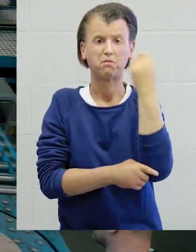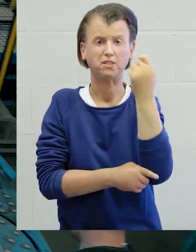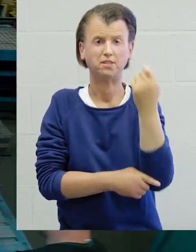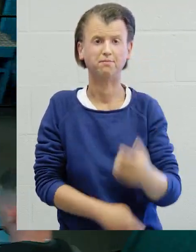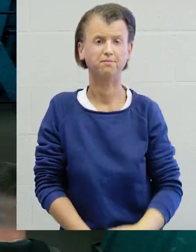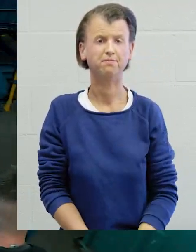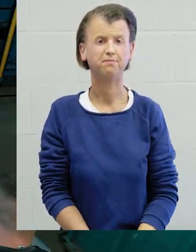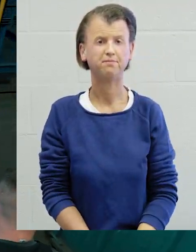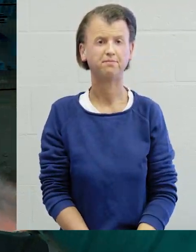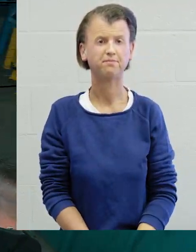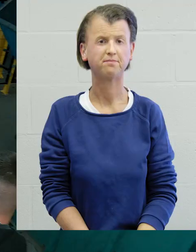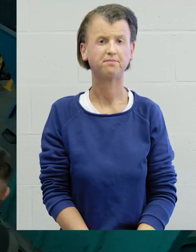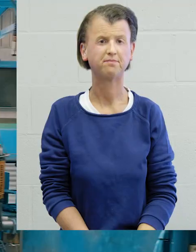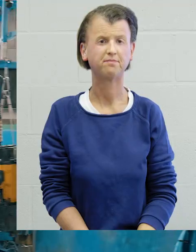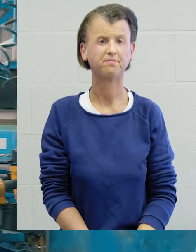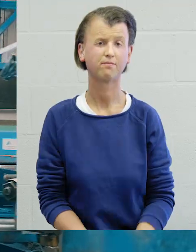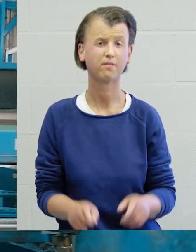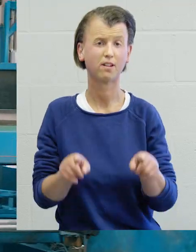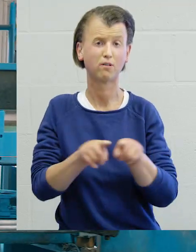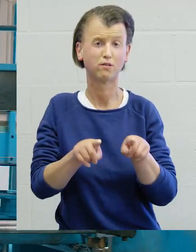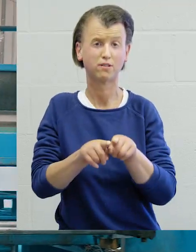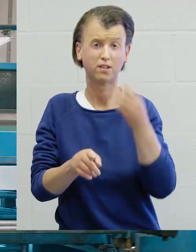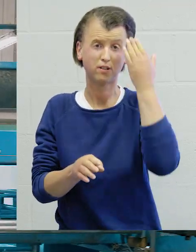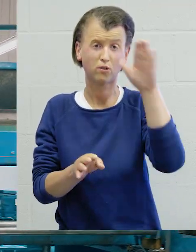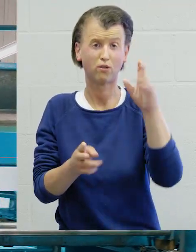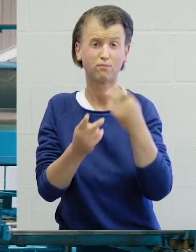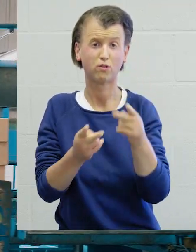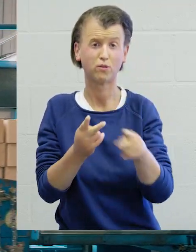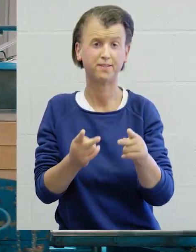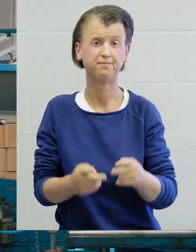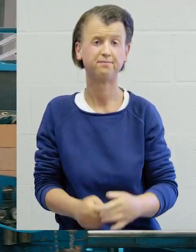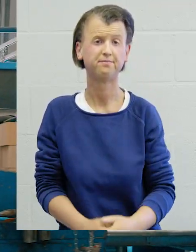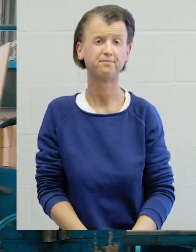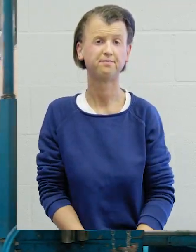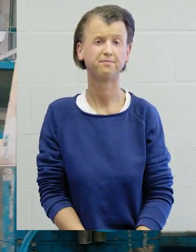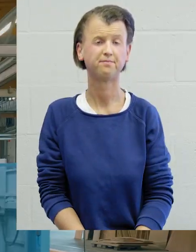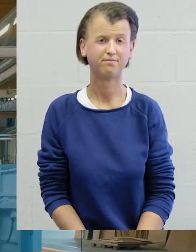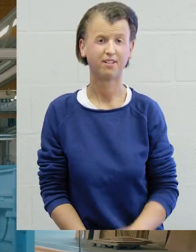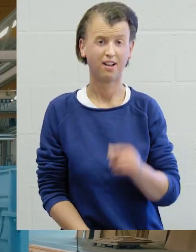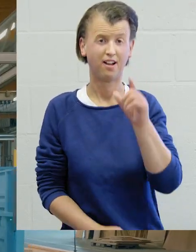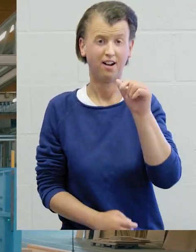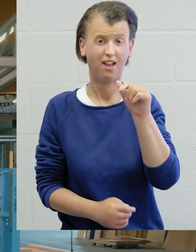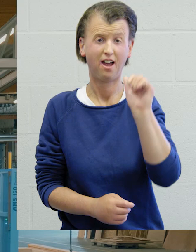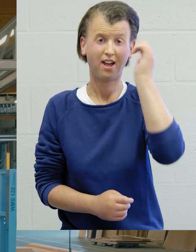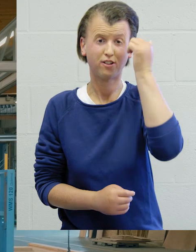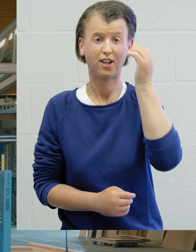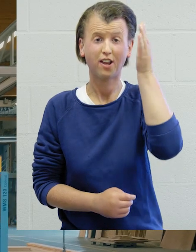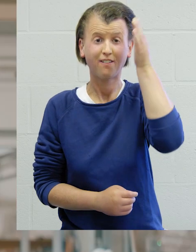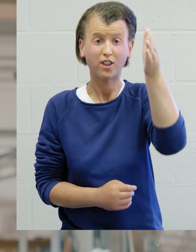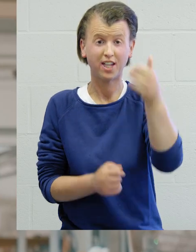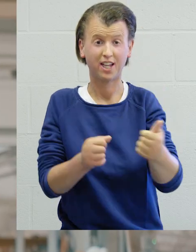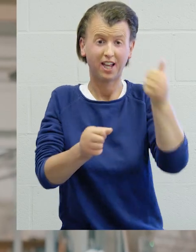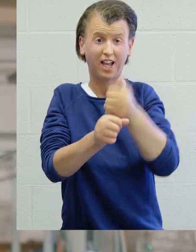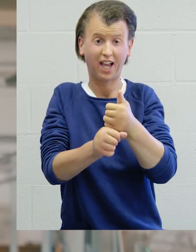litre de fioul pour chauffer l'ensemble de nos ateliers, mais également au travers de nos produits. Et là, c'est la création de